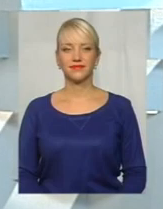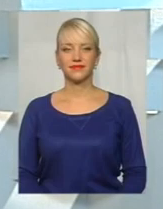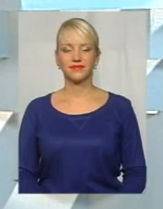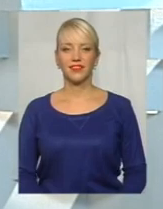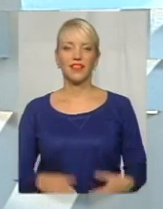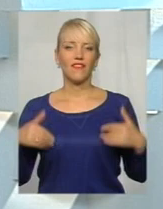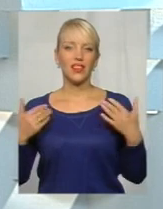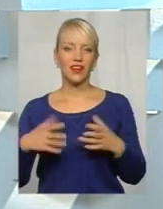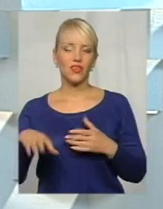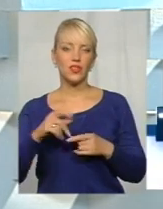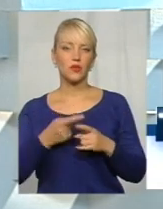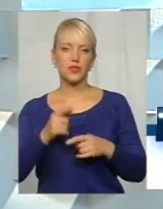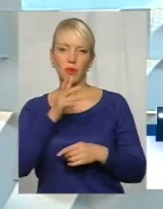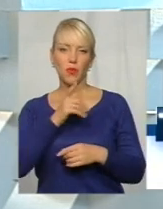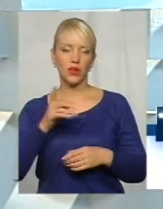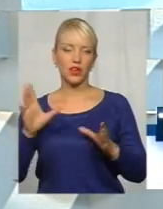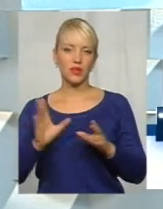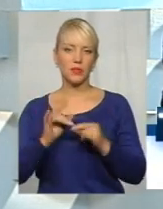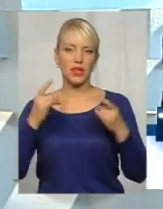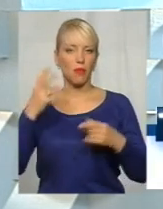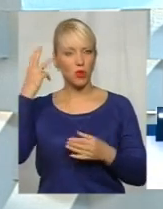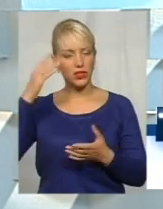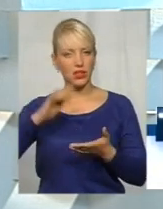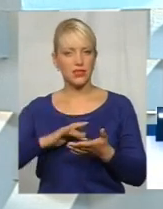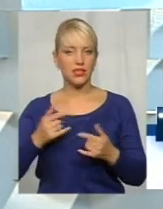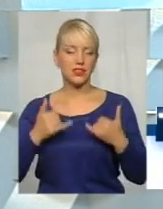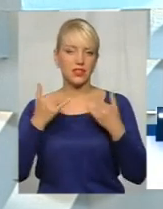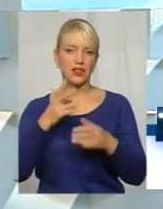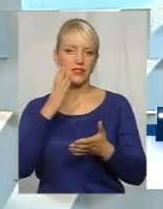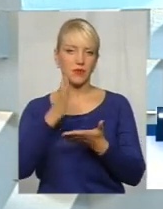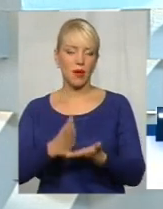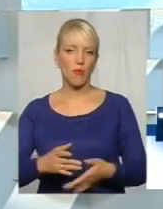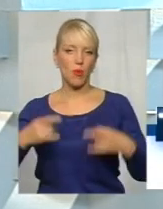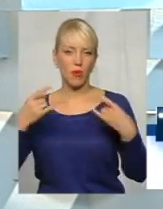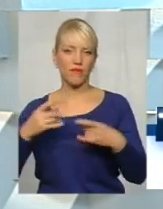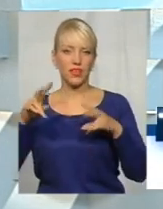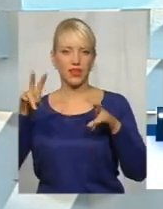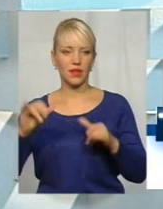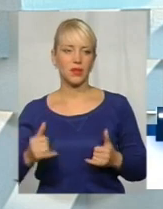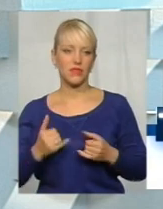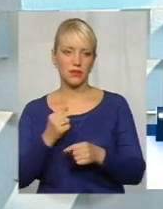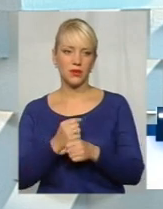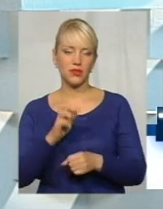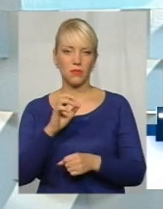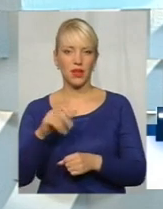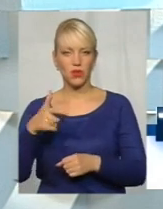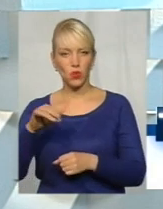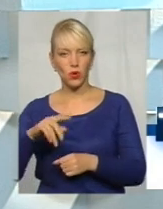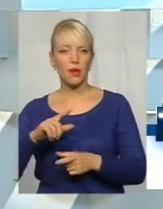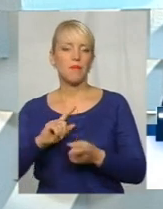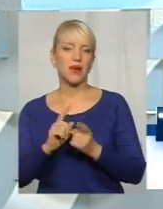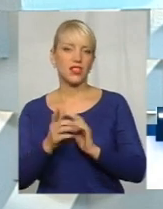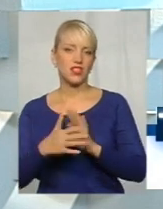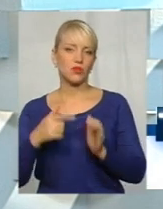Мої вітання усім, хто у цій порі разом із телеканалом Поділя Центр. На часі в прямому ефірі тема. Я Анна Бендюк, перекладна жестового мови